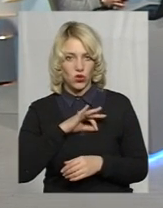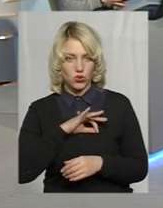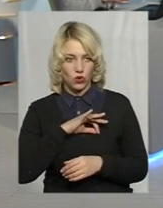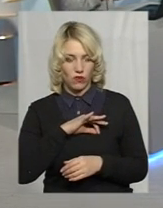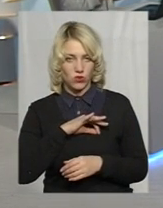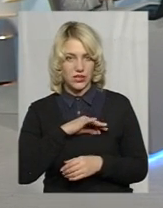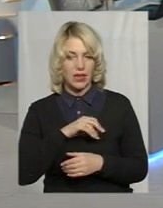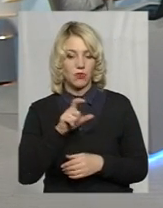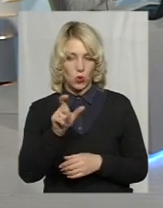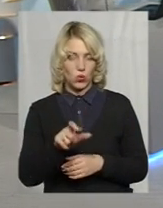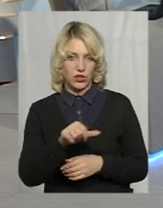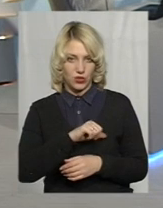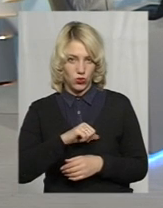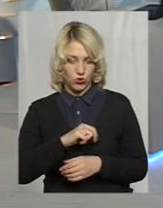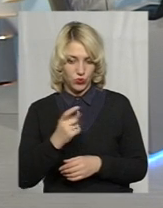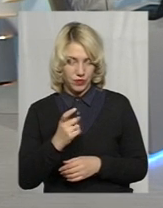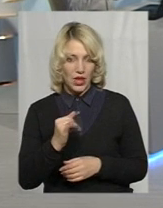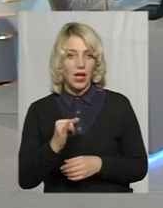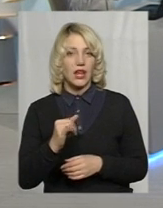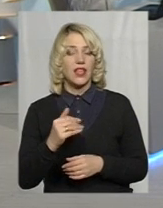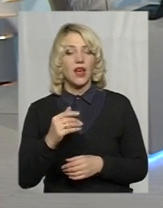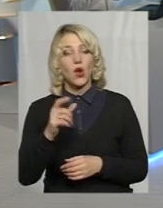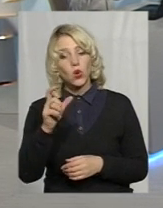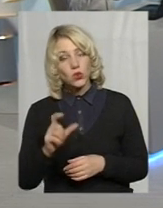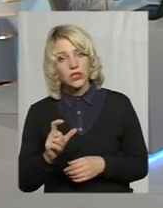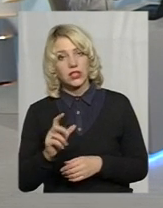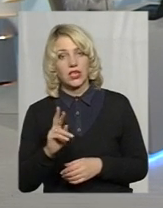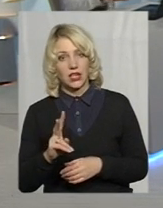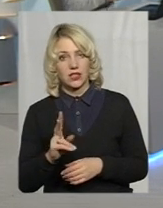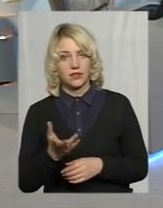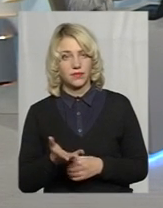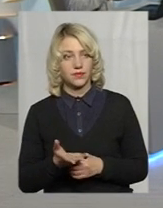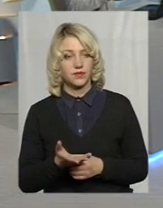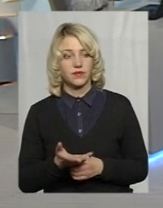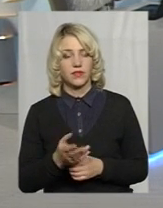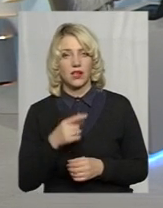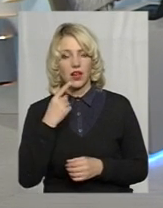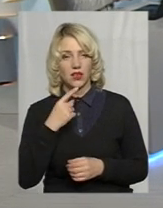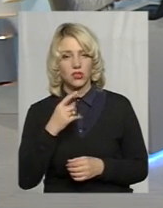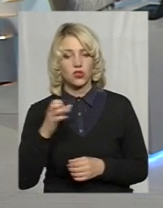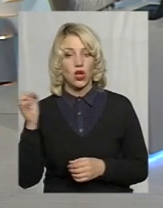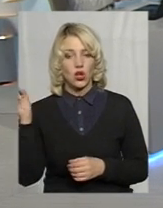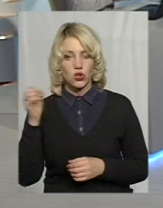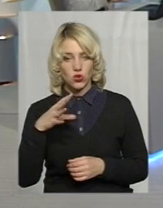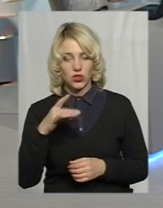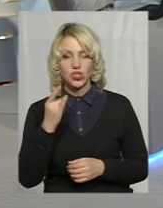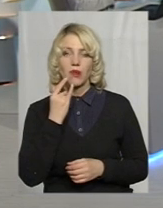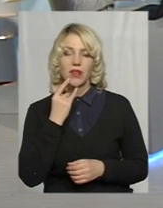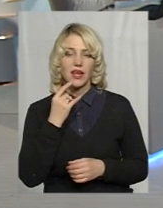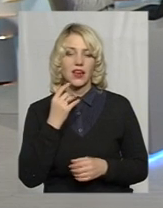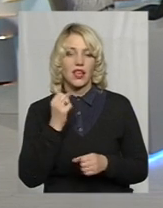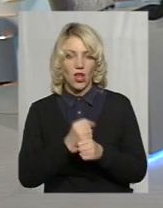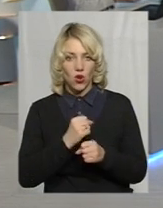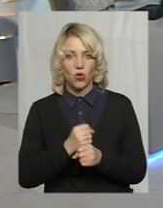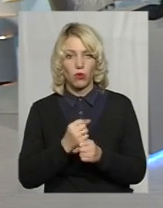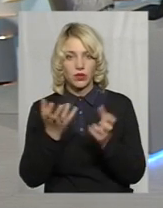людиною. Вона ж все ж таки, як то кажуть, сонячна батарея робить свою роботу. Де діти